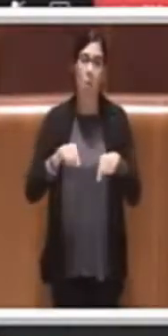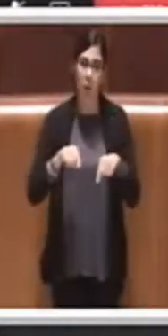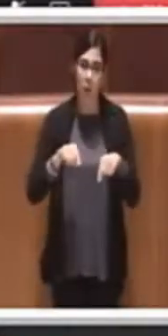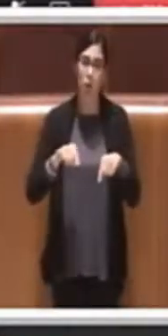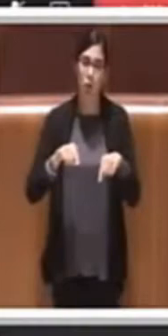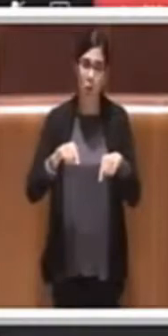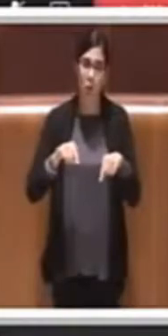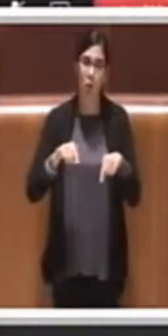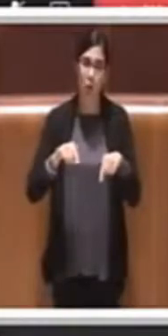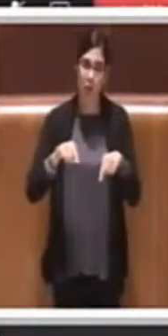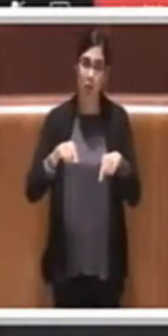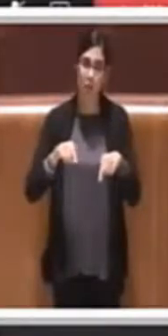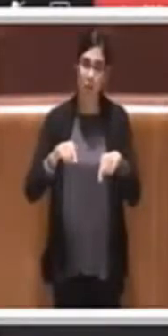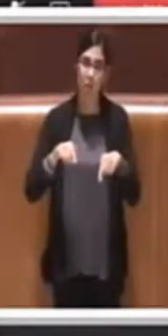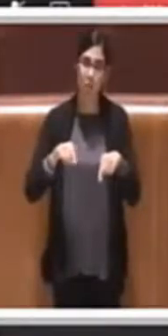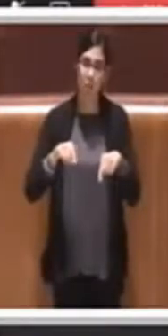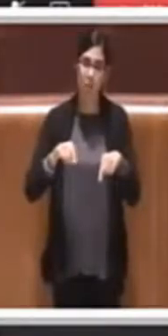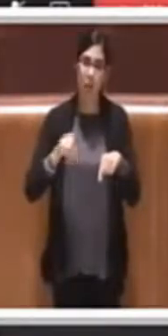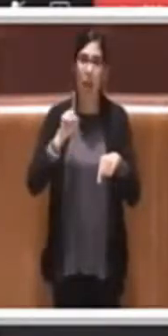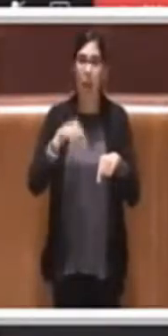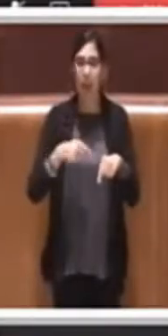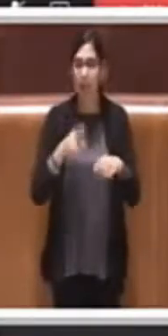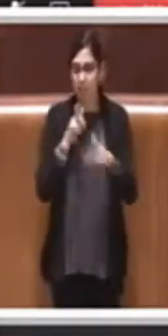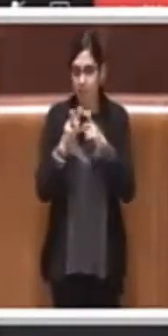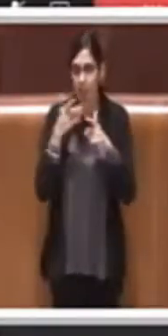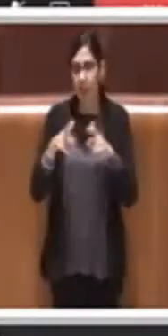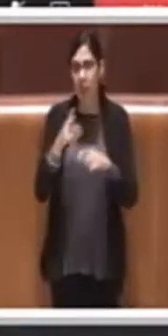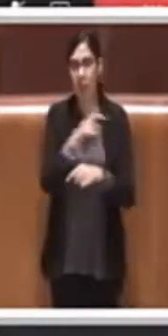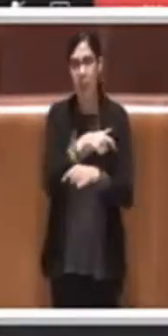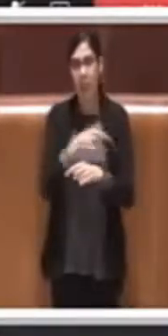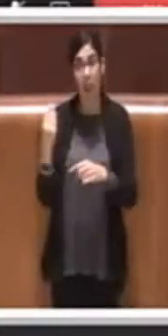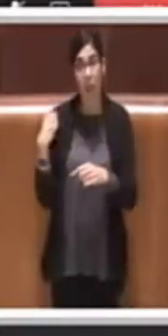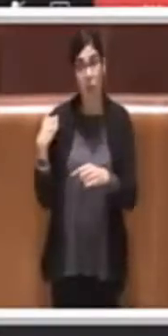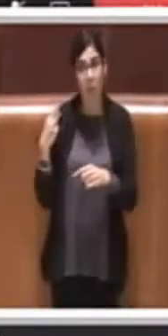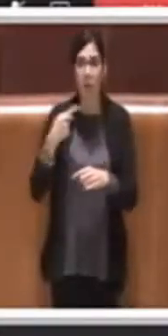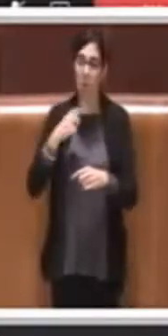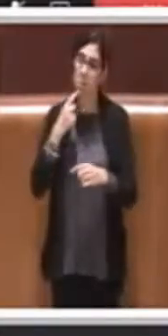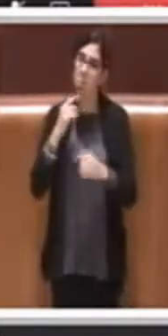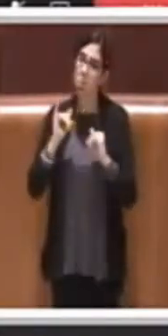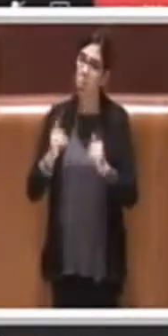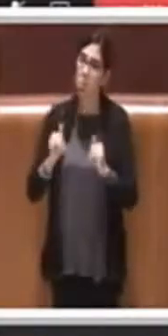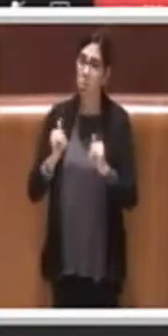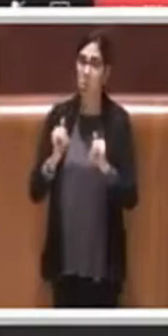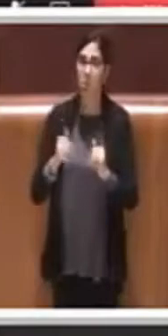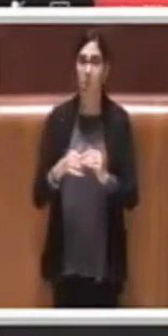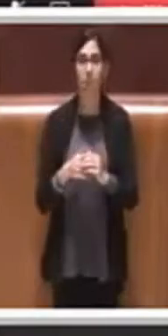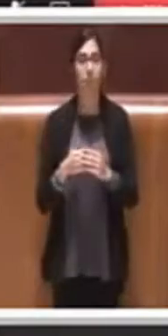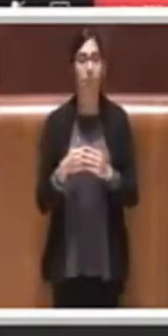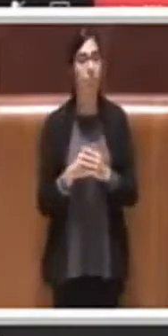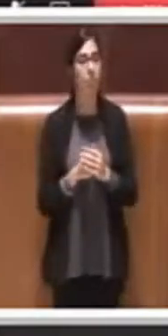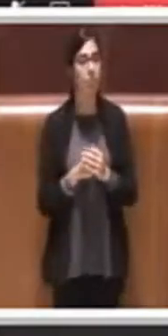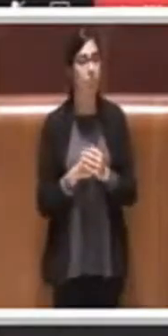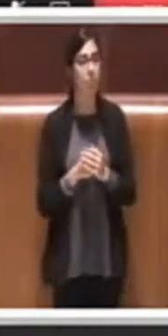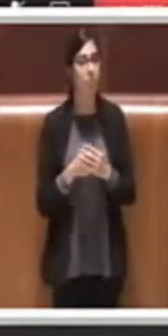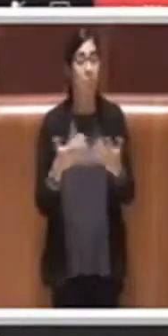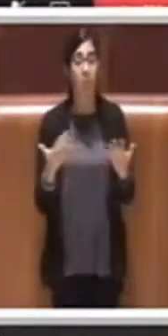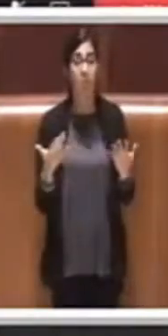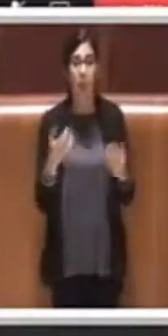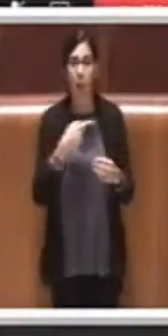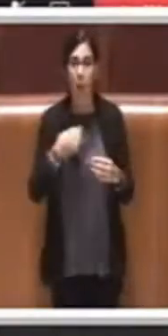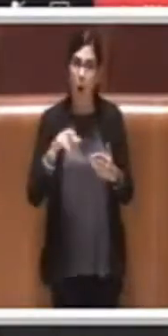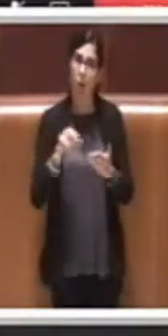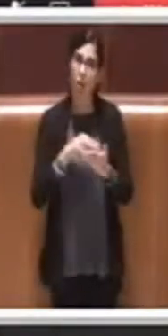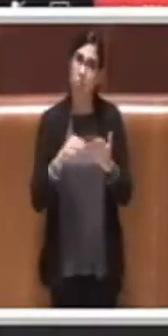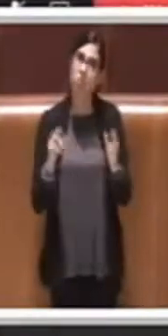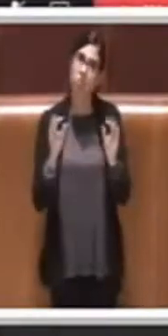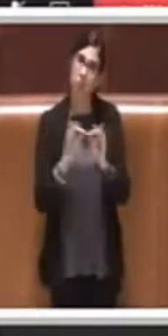i sindacati che ce l'avevano apertamente chiesto oltre a tutte le opposizioni. Tant'è che noi voteremo